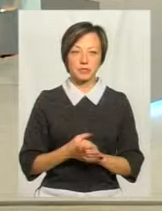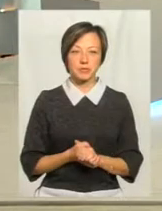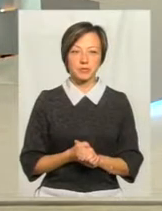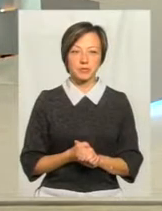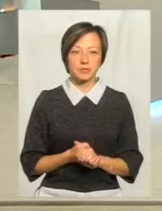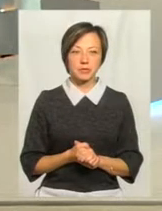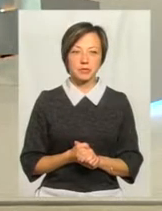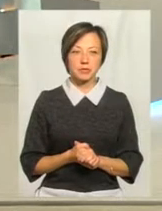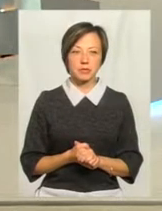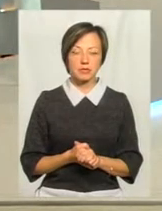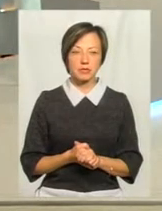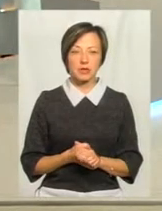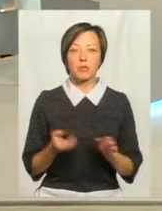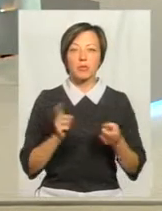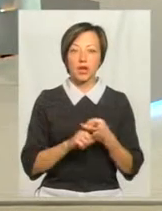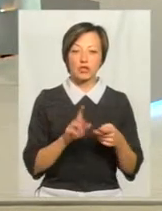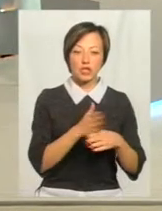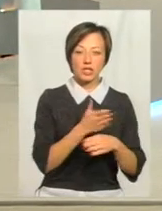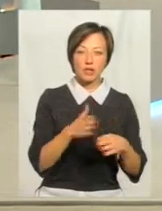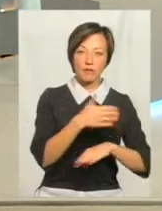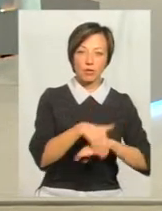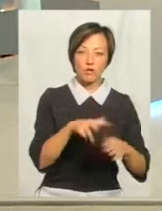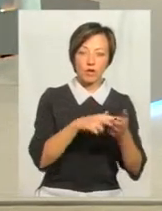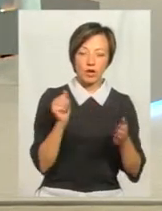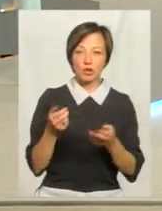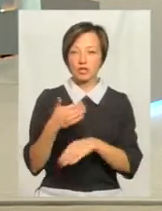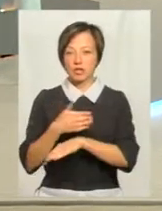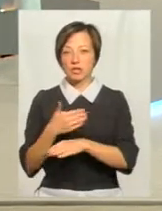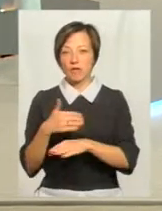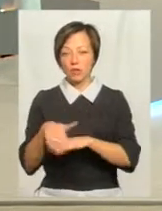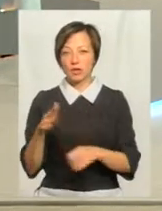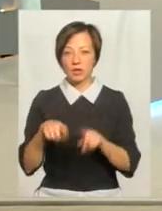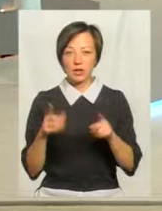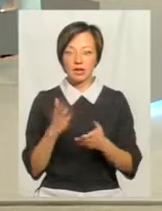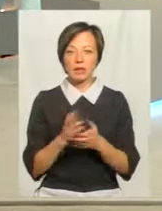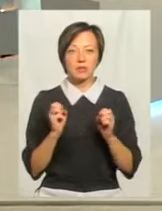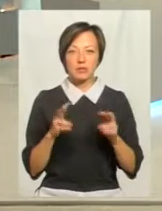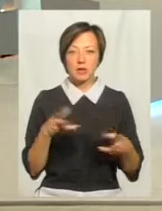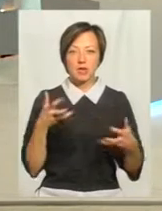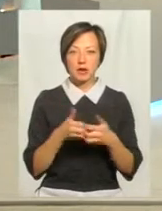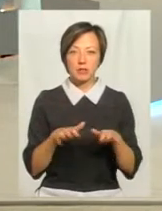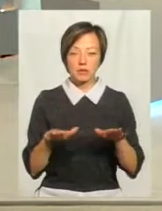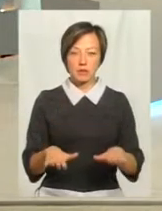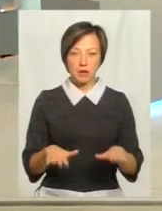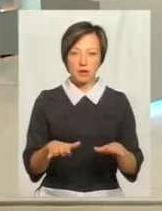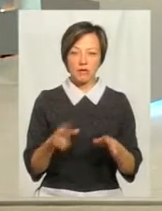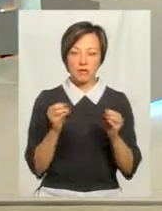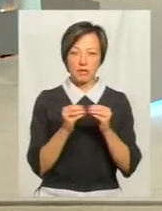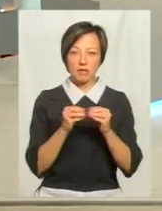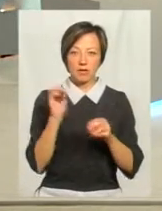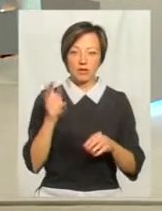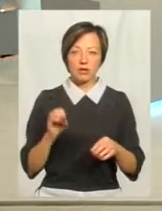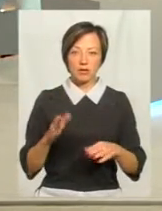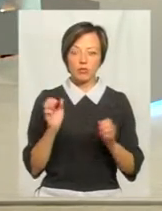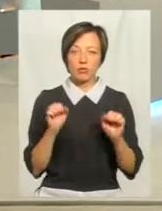Про які це вулиці йдеться? І з чим це пов'язано? Що в частині вулиць відключають, а на частині ні? Дуже небезпечно в аварійних місцях. Це такі місця,